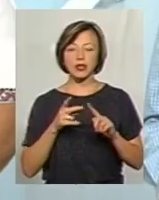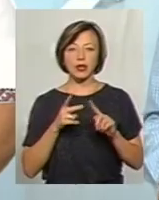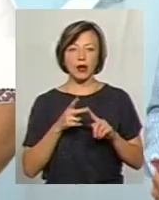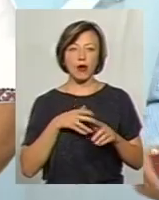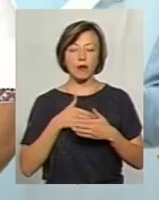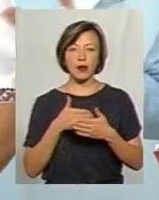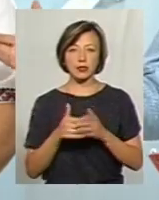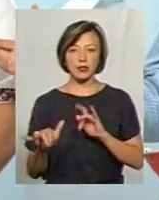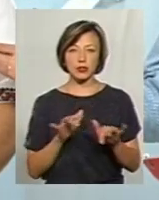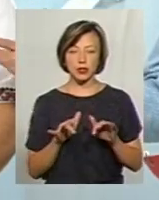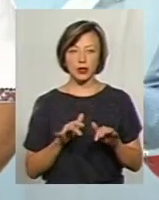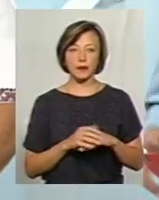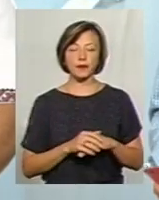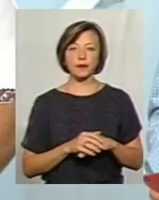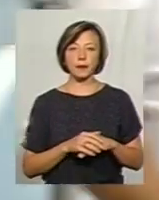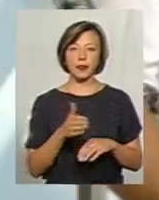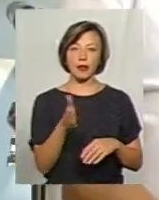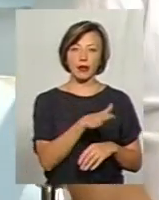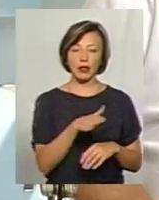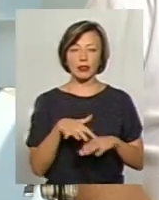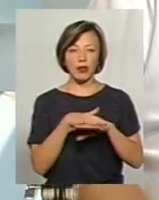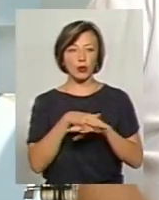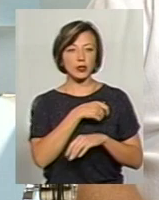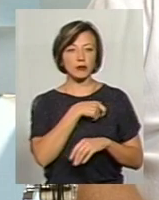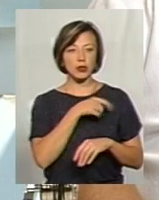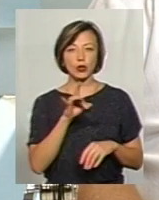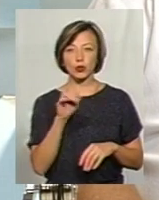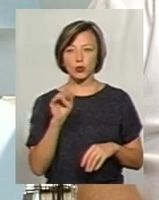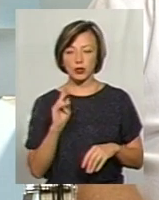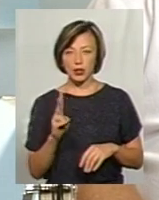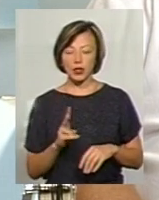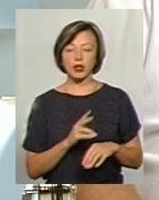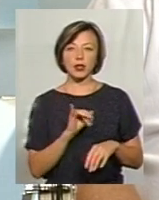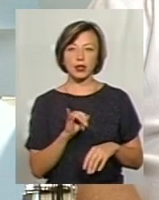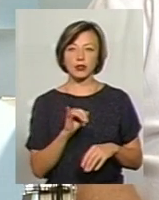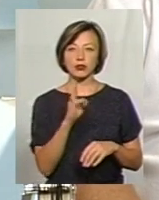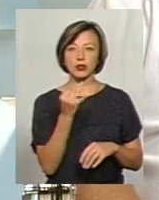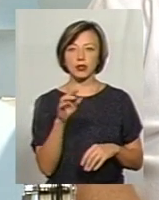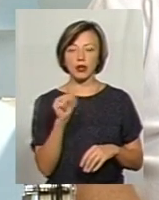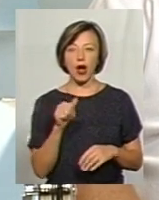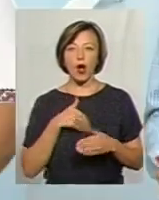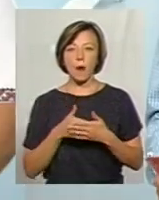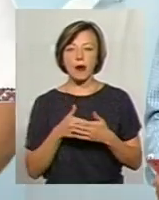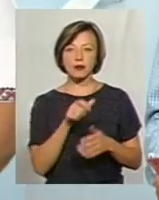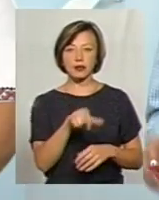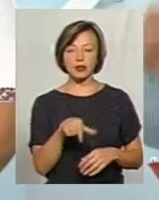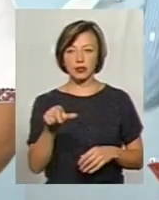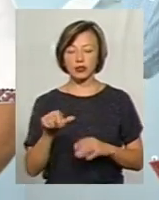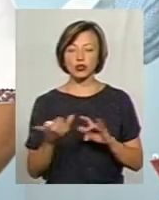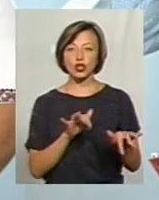діячка. По праву руку від мене Іван Рудик, народний депутат другого скликання, та Віктор Шайда, громадський діяч. Але це ще не все.